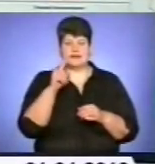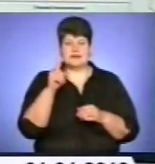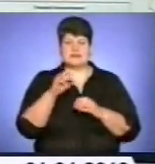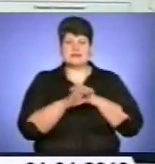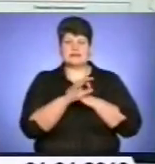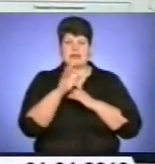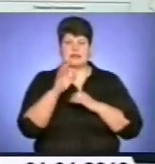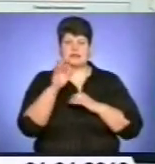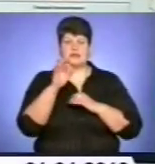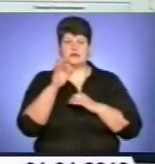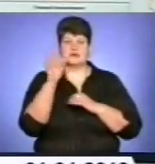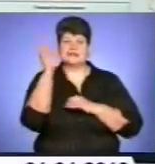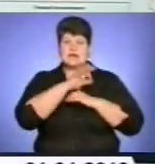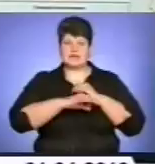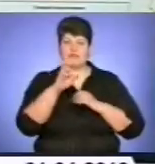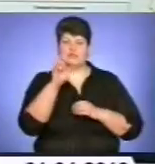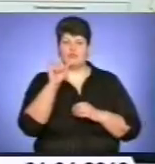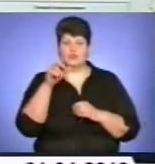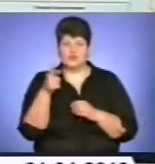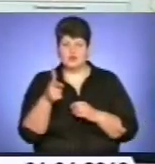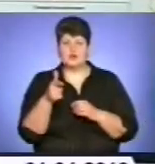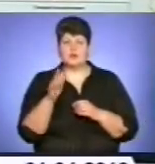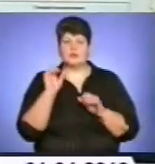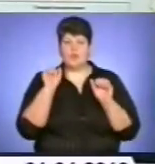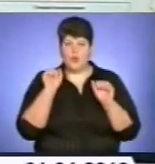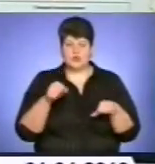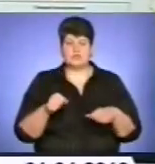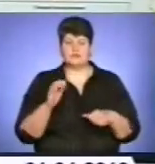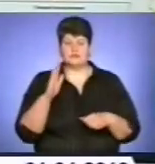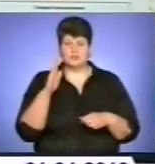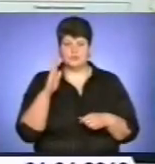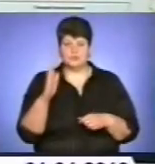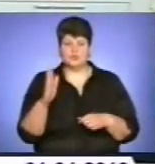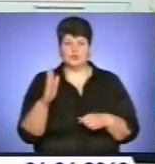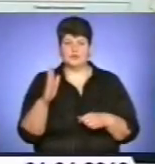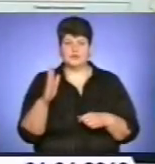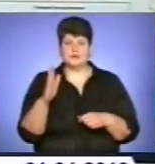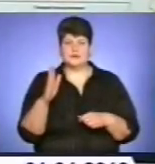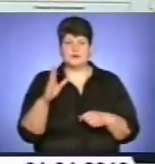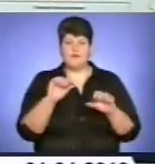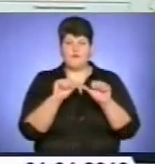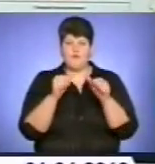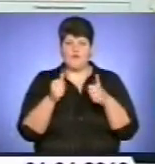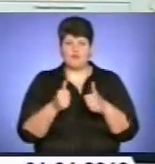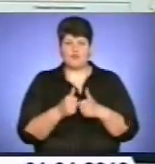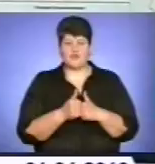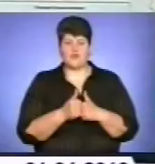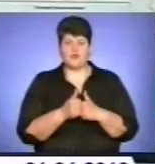Західного Бугу є ймовірність формування